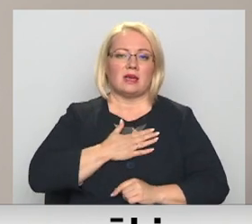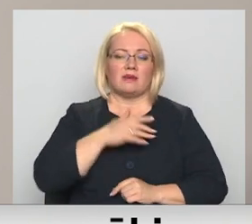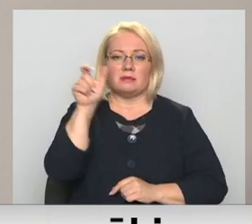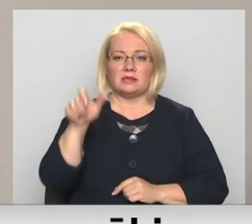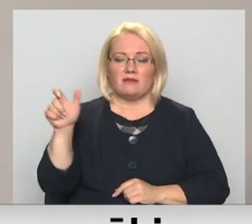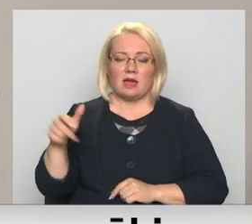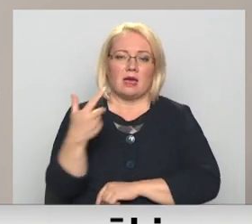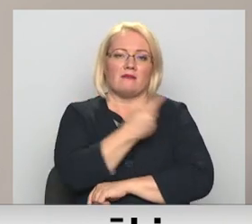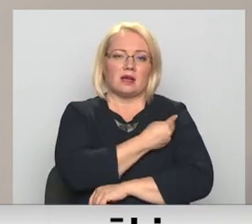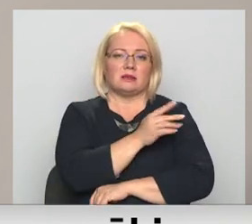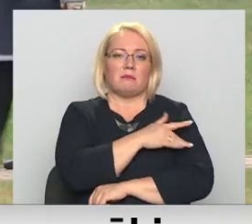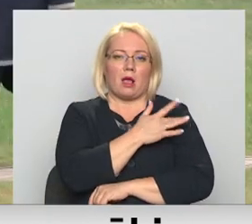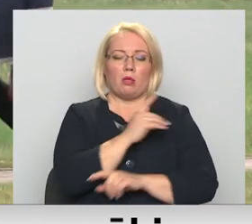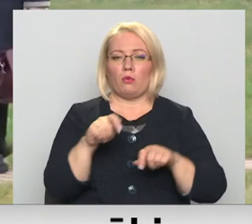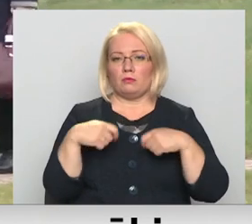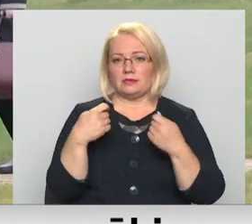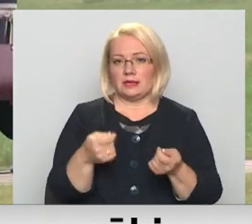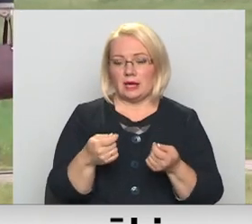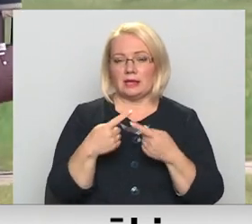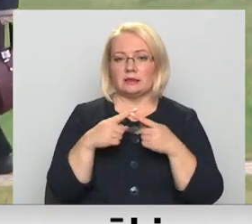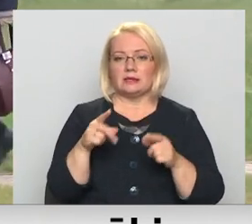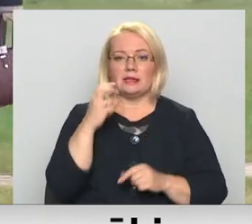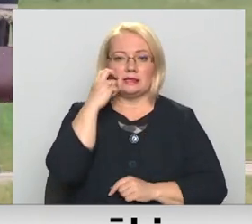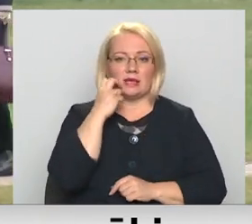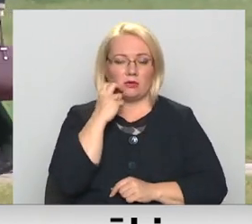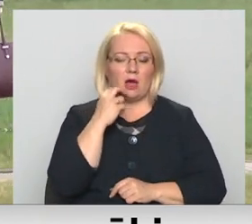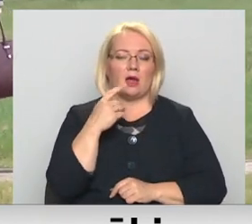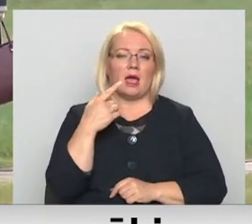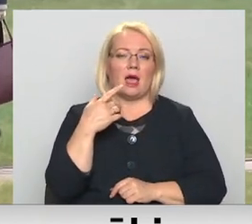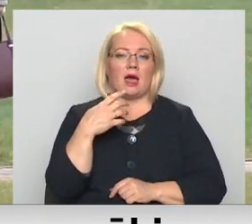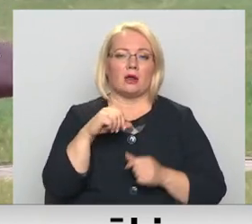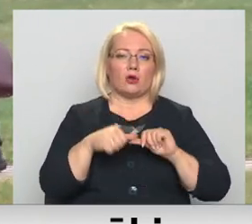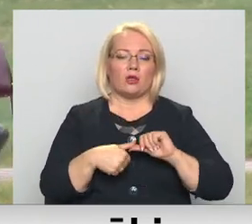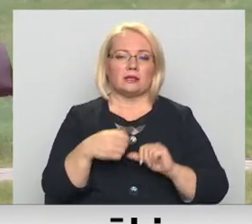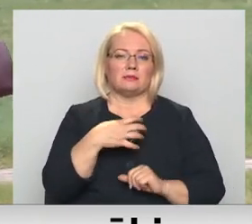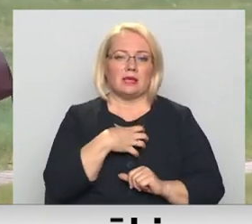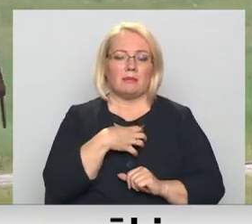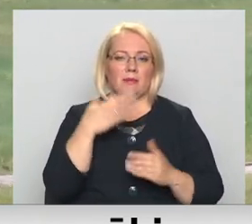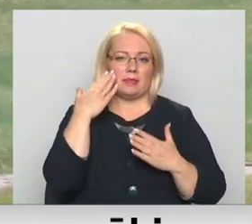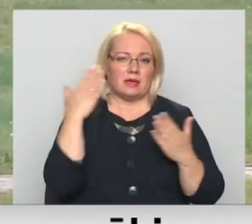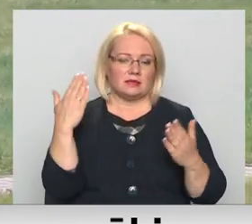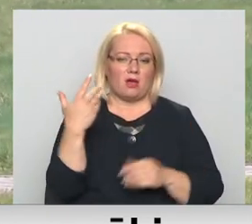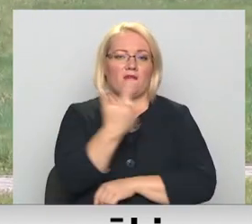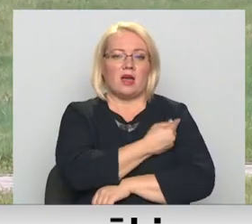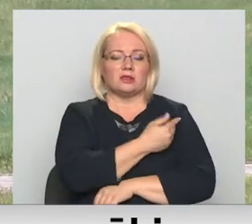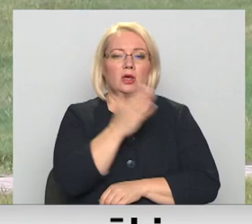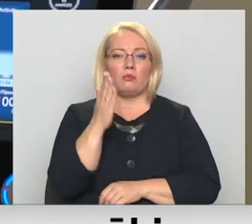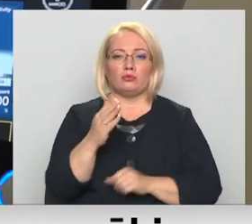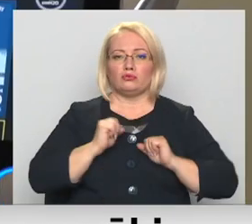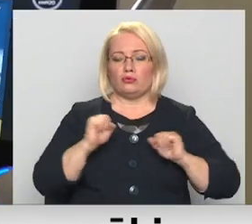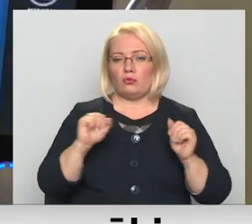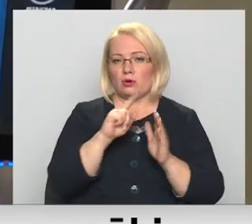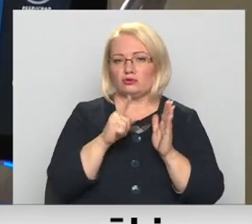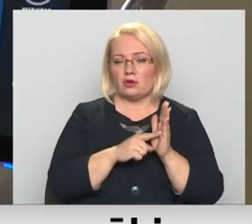vakcinācijas pakalpojumu sniegt. Cits senāri ar hroniskām slimībām savukārt ir neziņām, vai vakcinācija tiem būs gana droša.